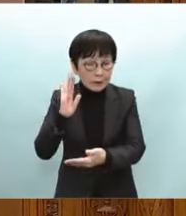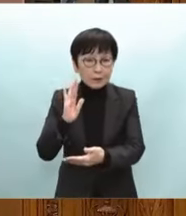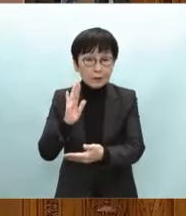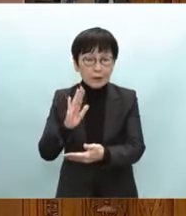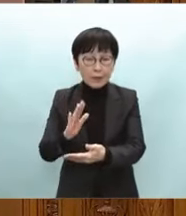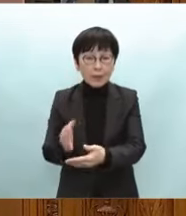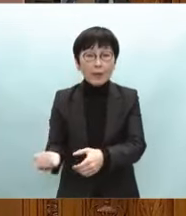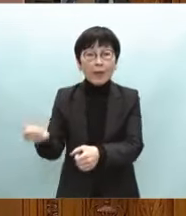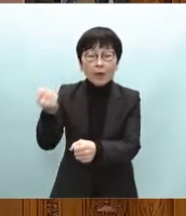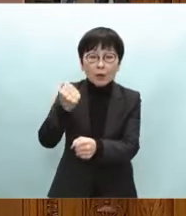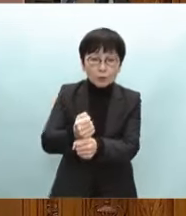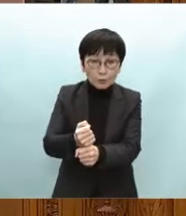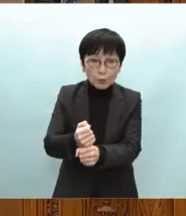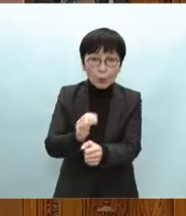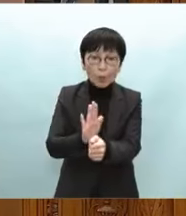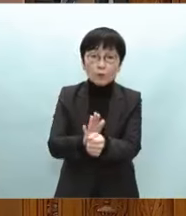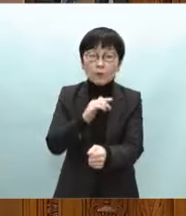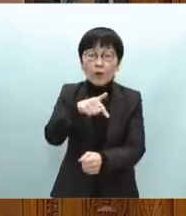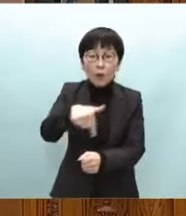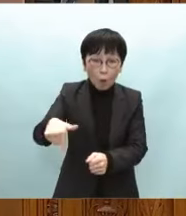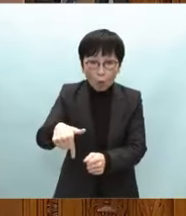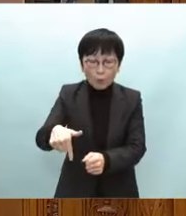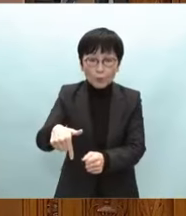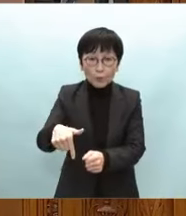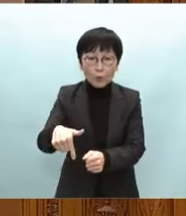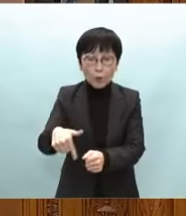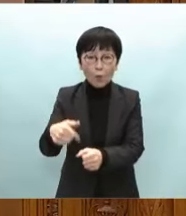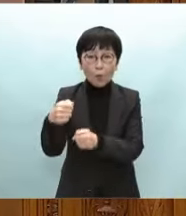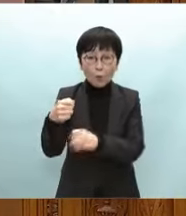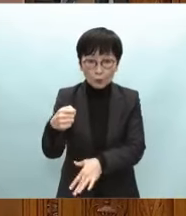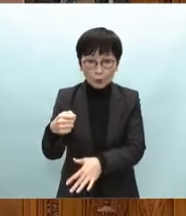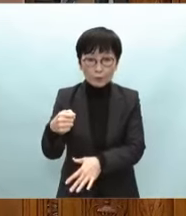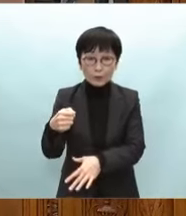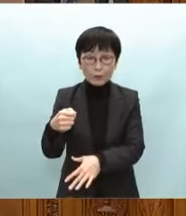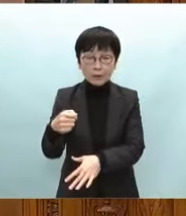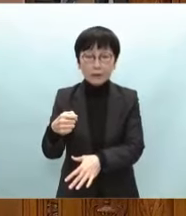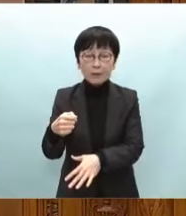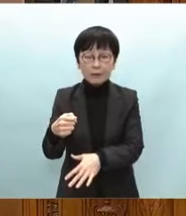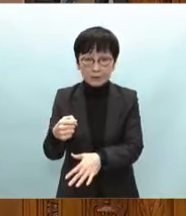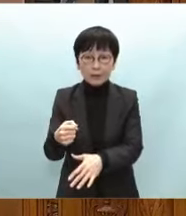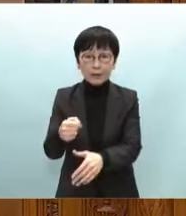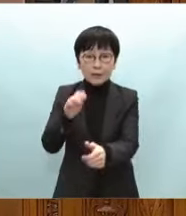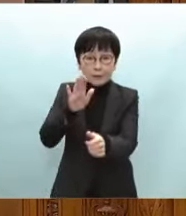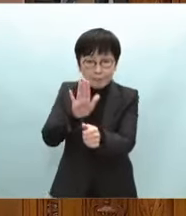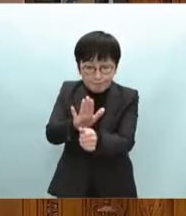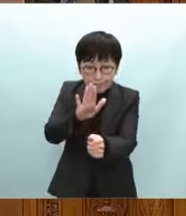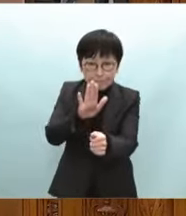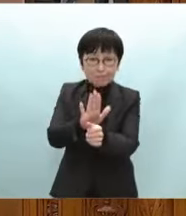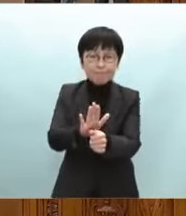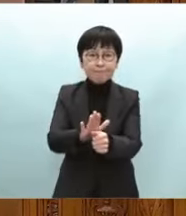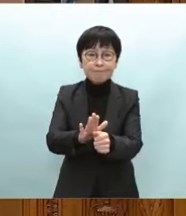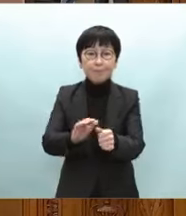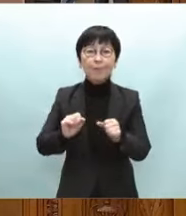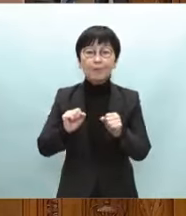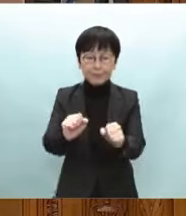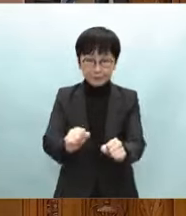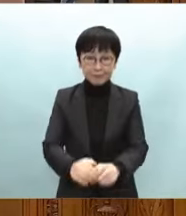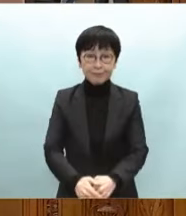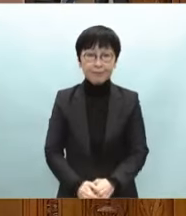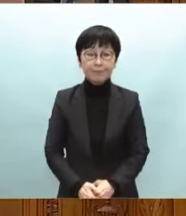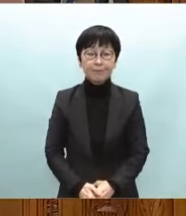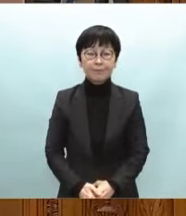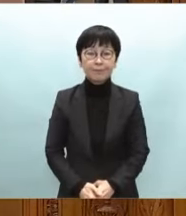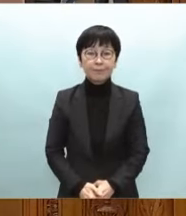を司令塔として政府一丸となって被災地の復旧復興を全面的にバックアップ